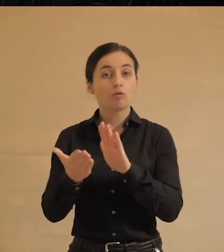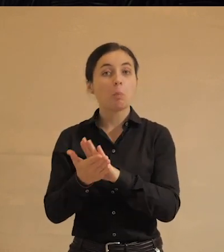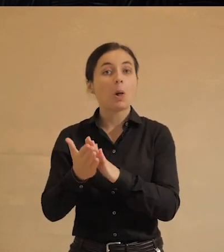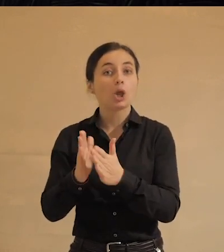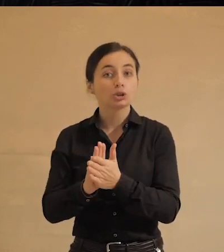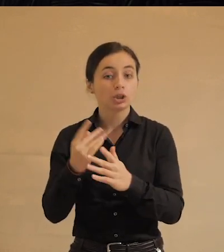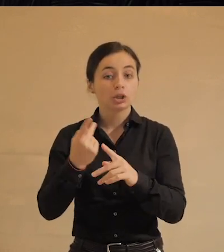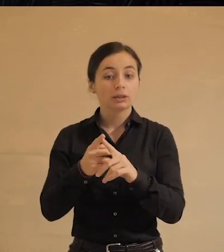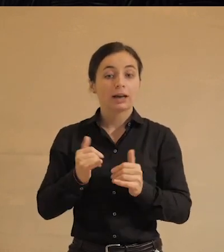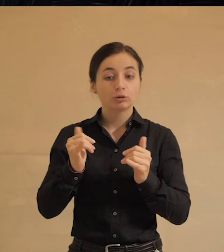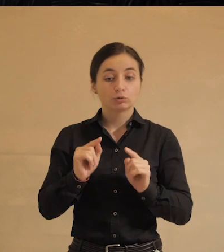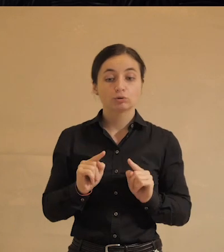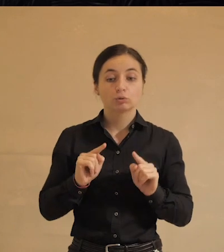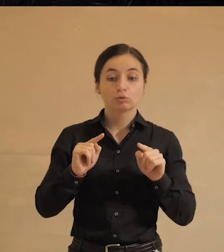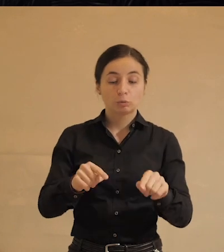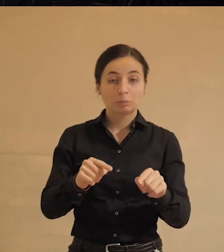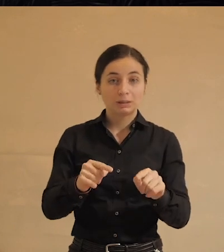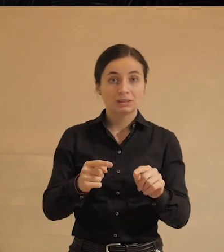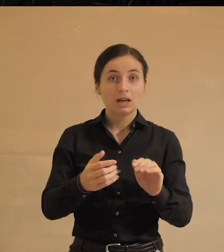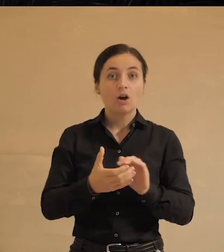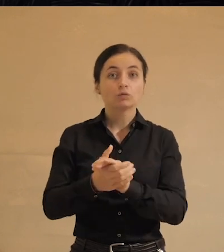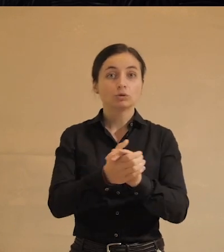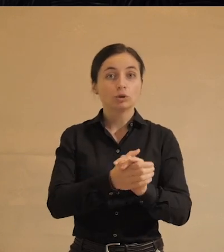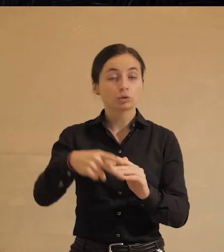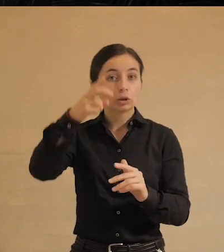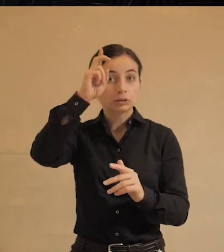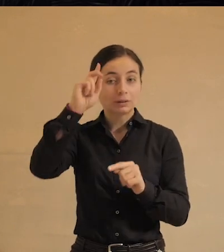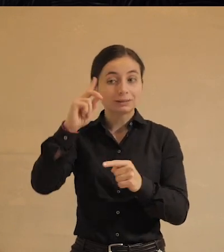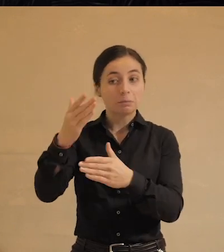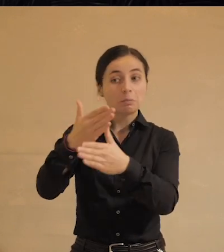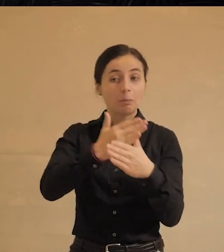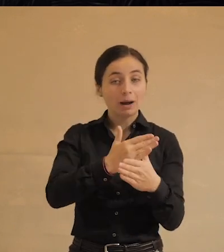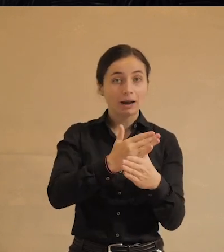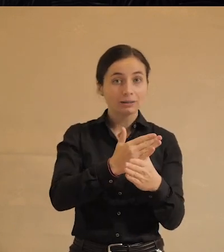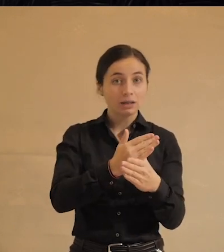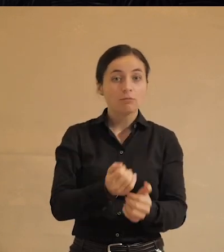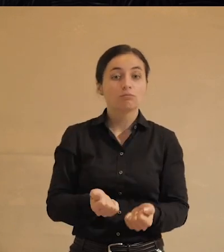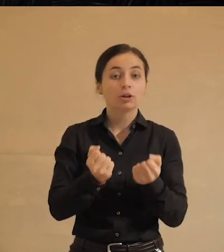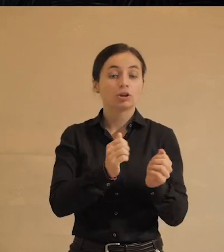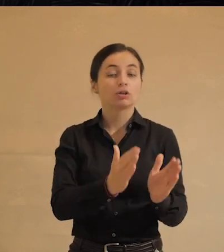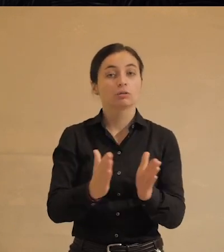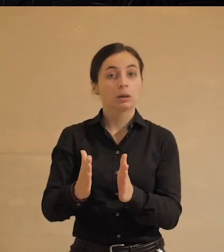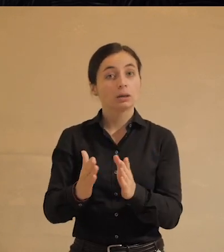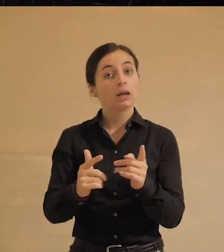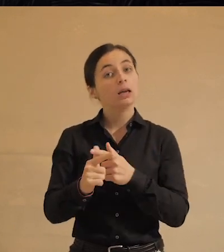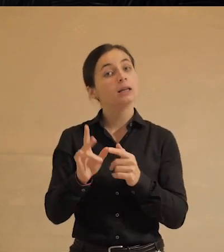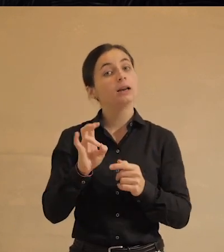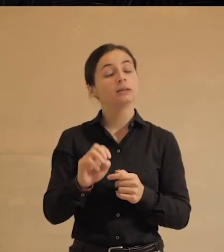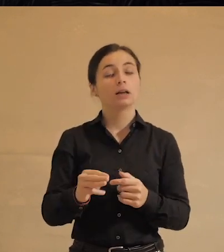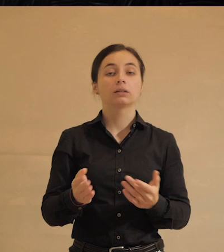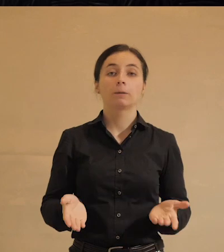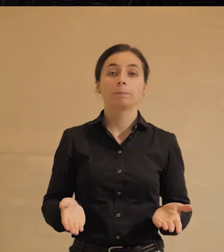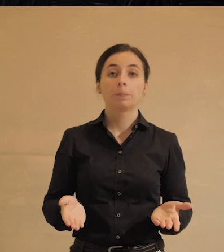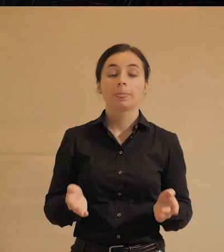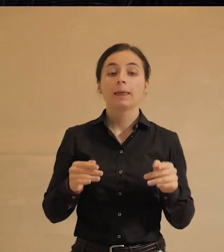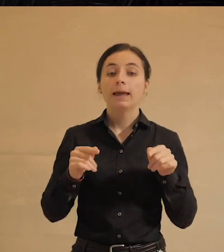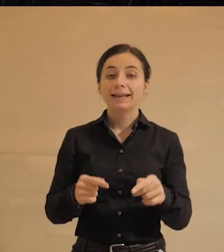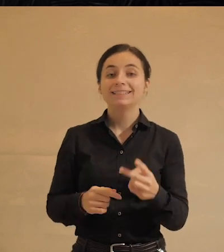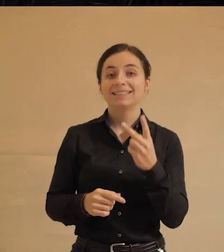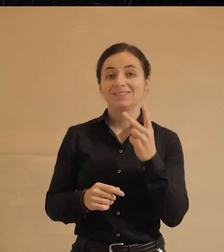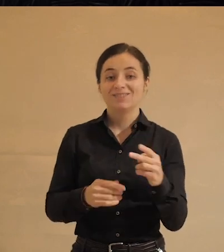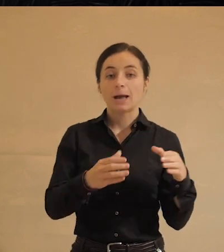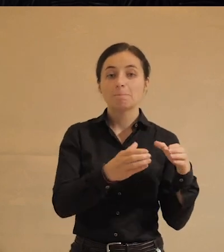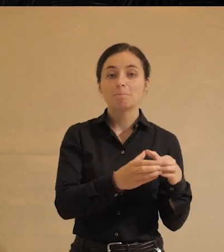которого нужно вступить в союз с государством и помогать ему, так сказать, поддерживать порядок? Либо нет. То есть вот эти две